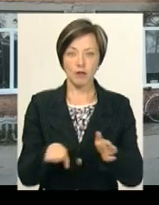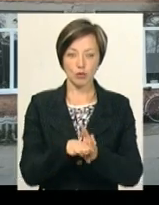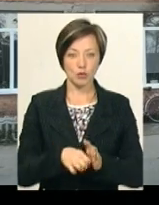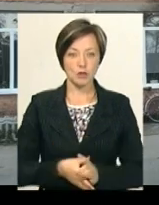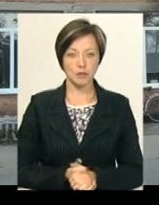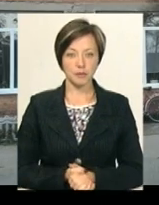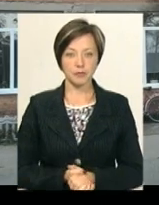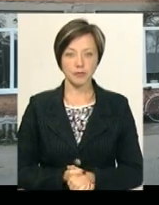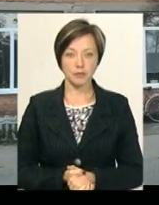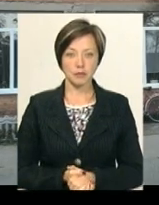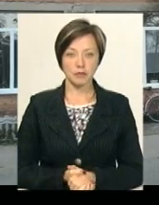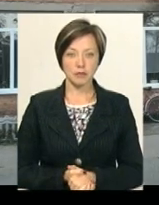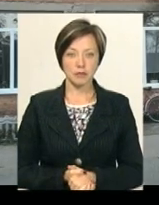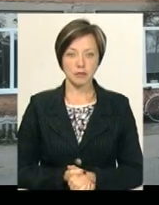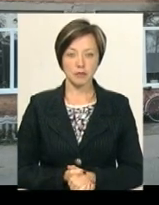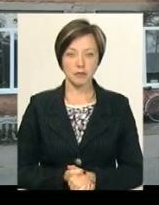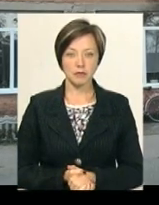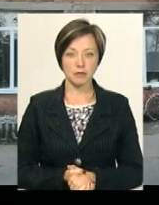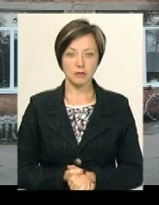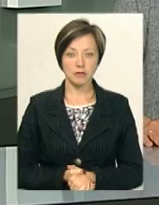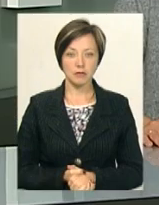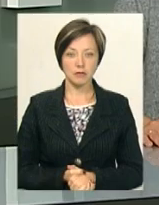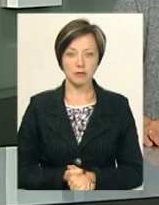Михайло Жила, Юрій Чорний, новини Поділя, Центр.